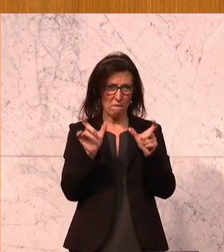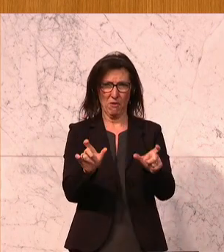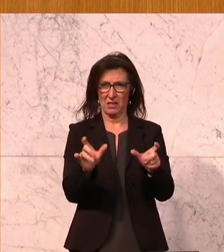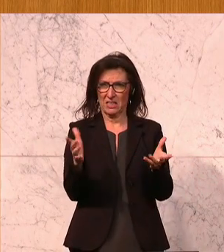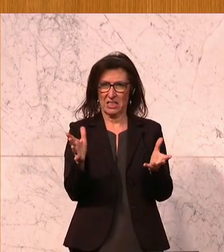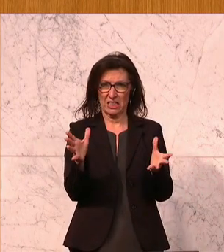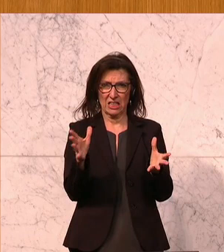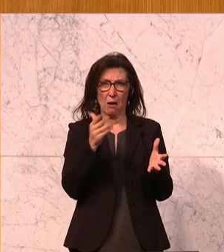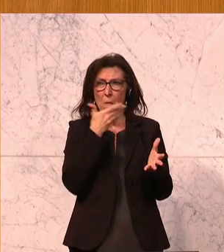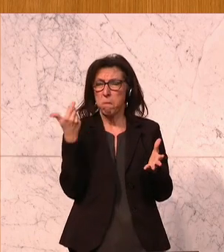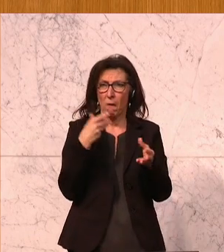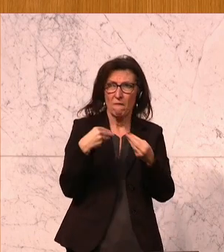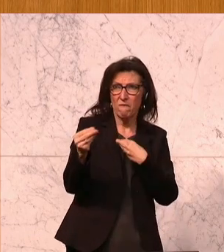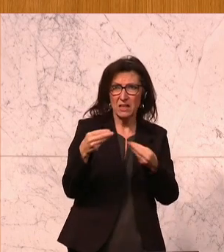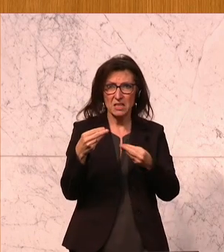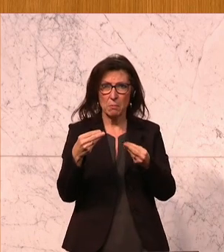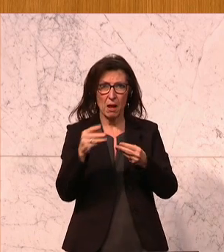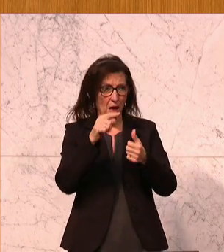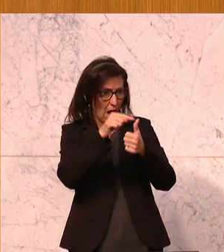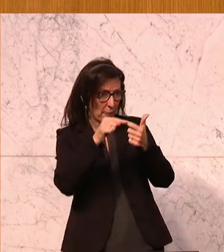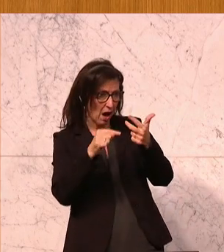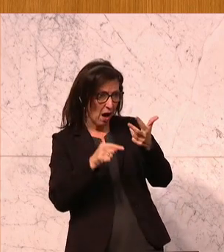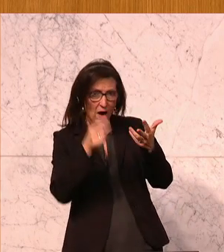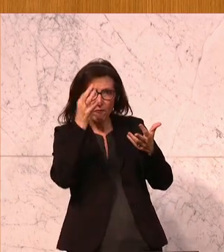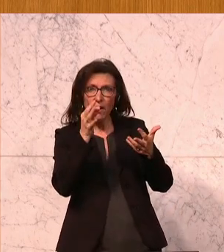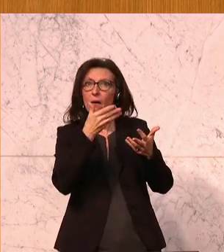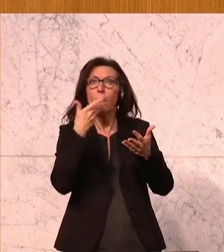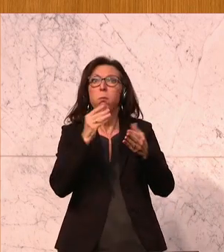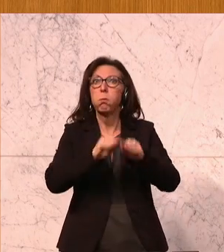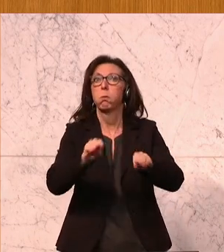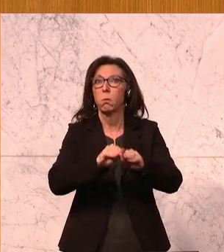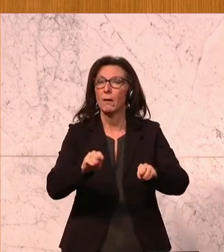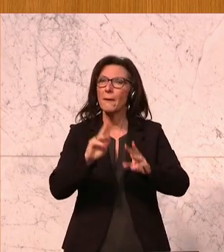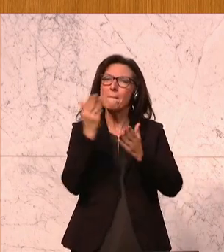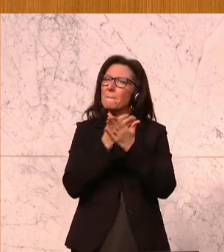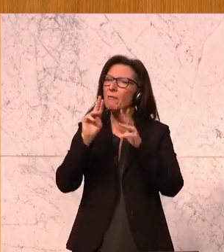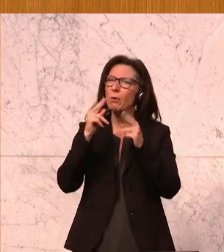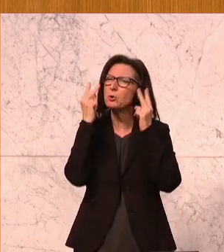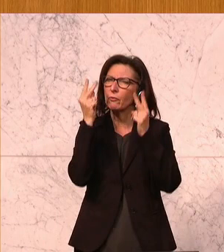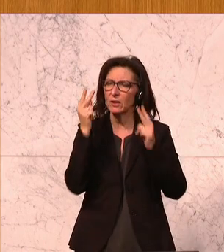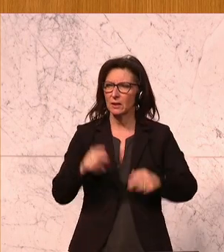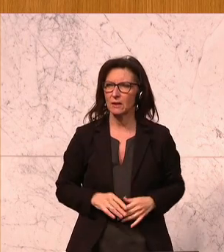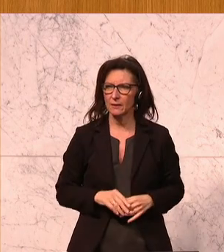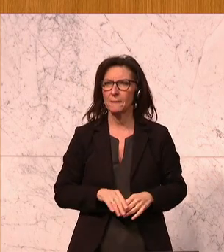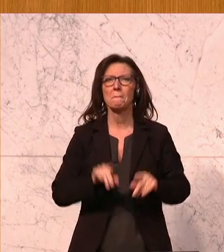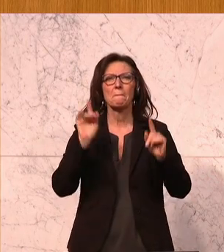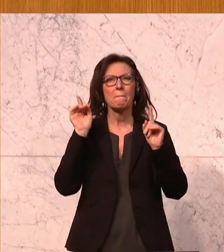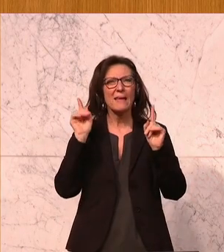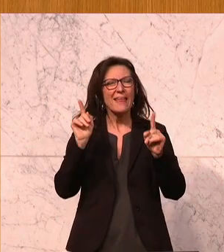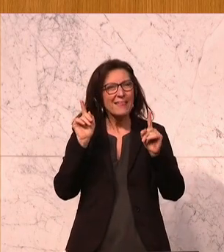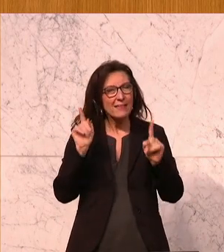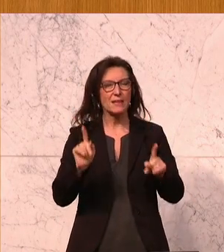mehr so vermittelt werden. Warum ist Bildung so wichtig? Das rührt nämlich auch an einer Kernerzählung.